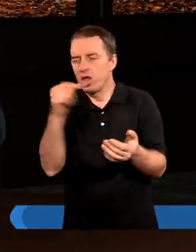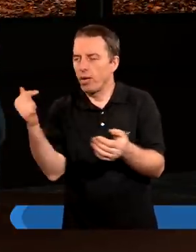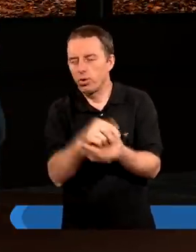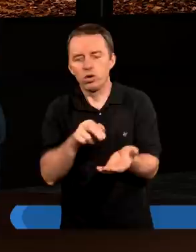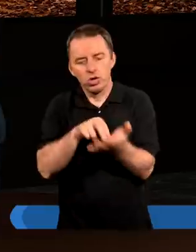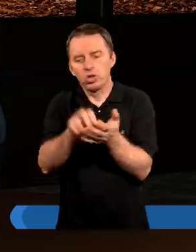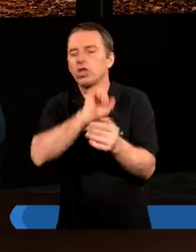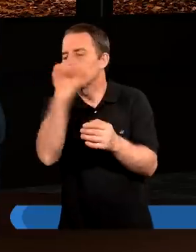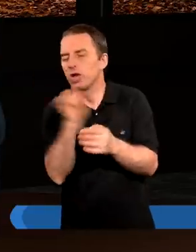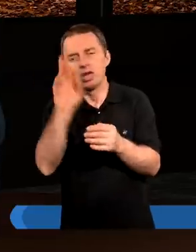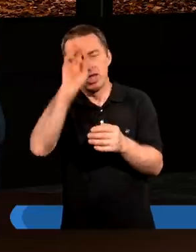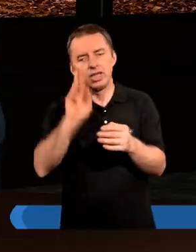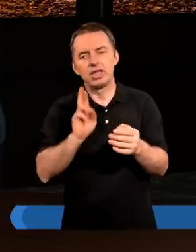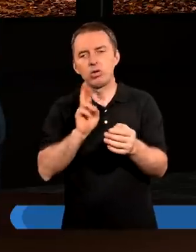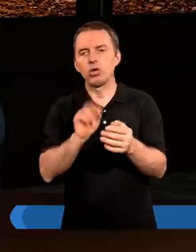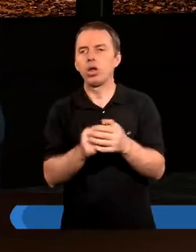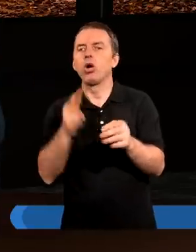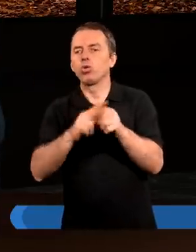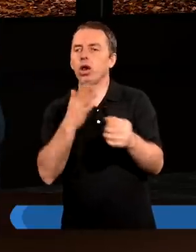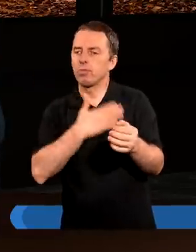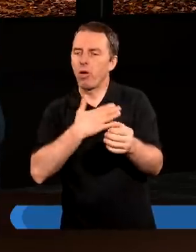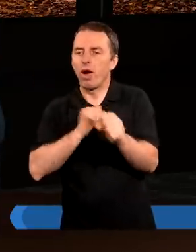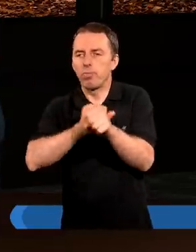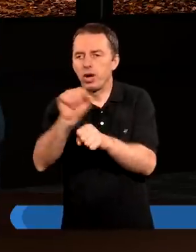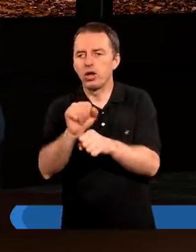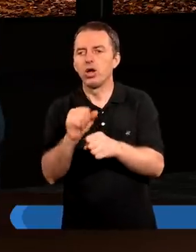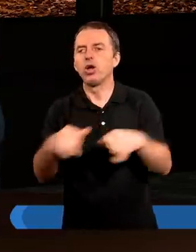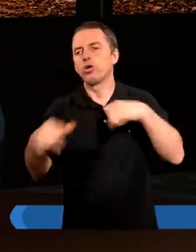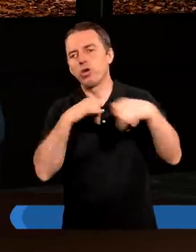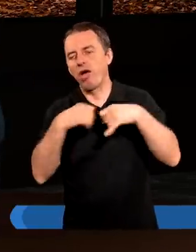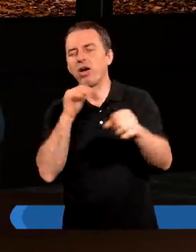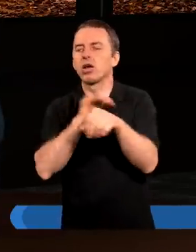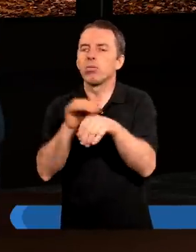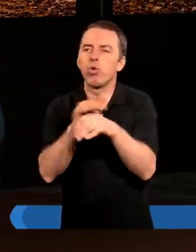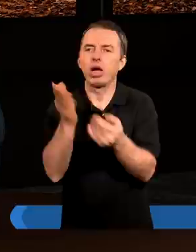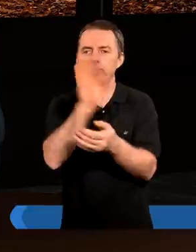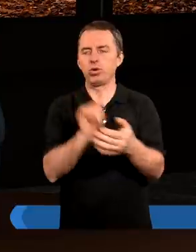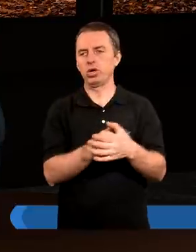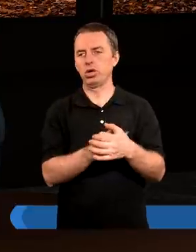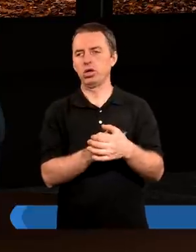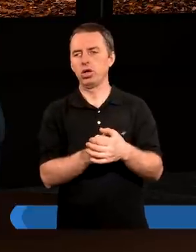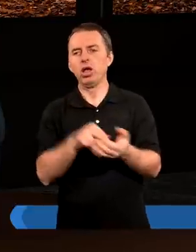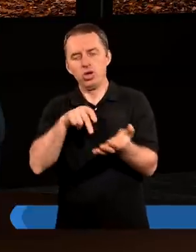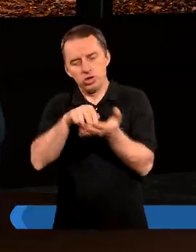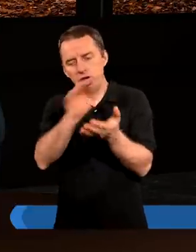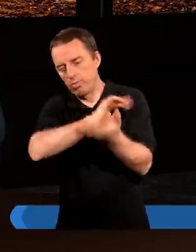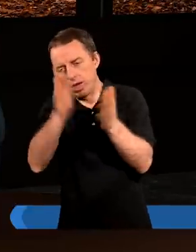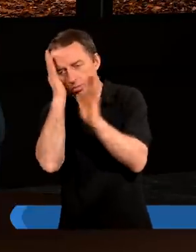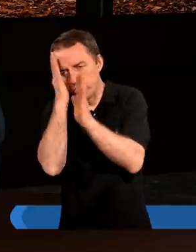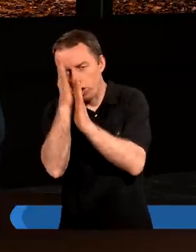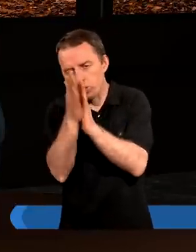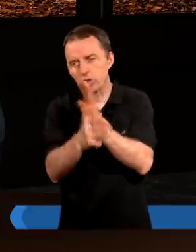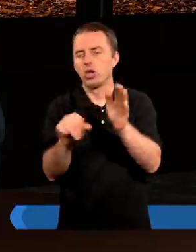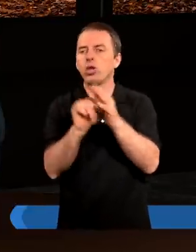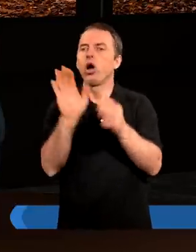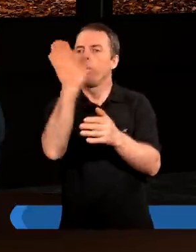musi iść do żadnej instytucji, która miałaby być szafarzem łask Bożych, a idzie bezpośrednio